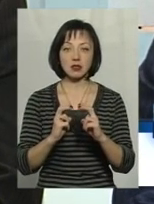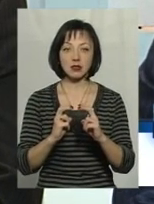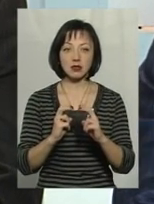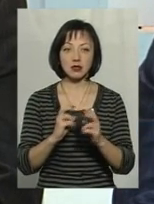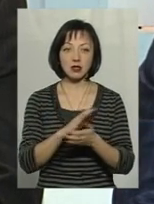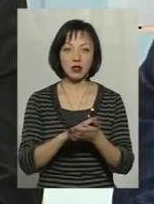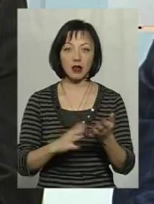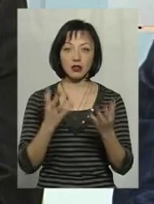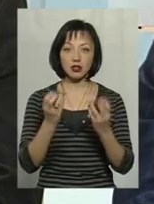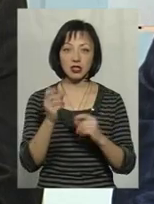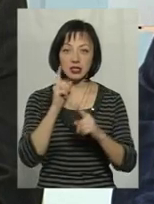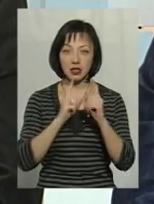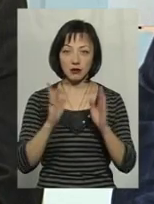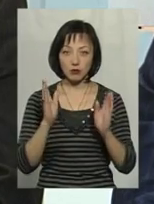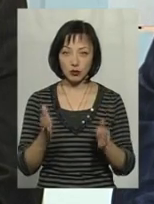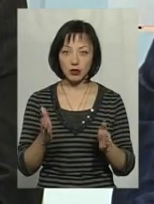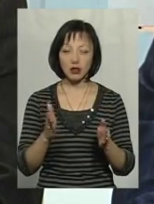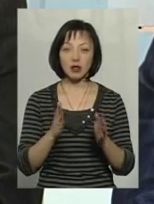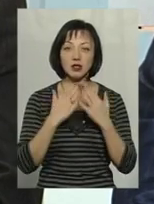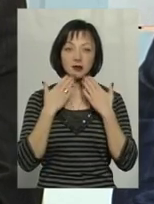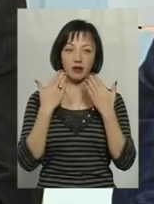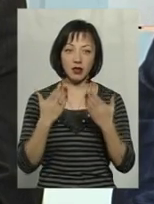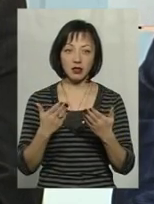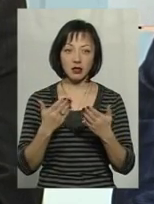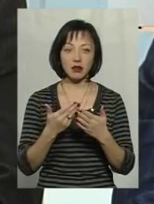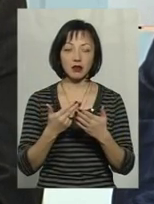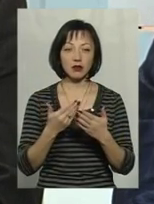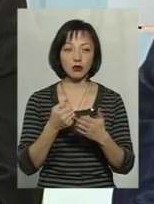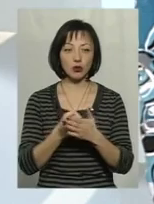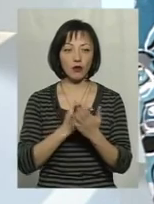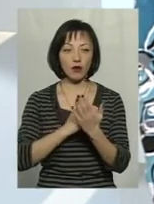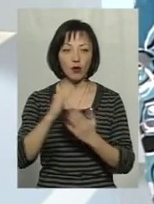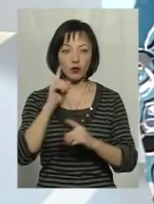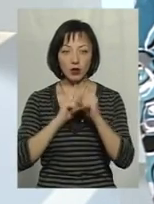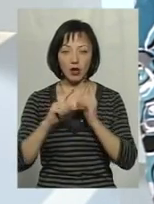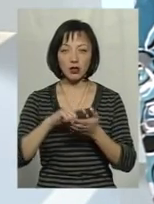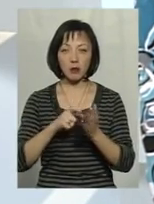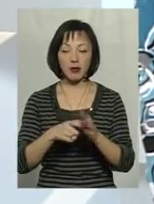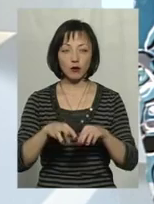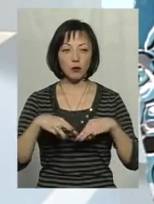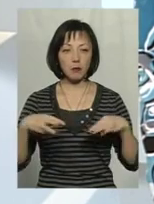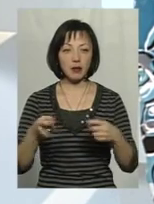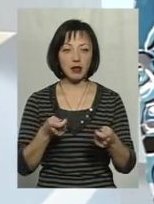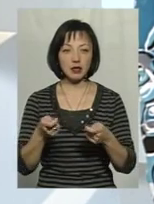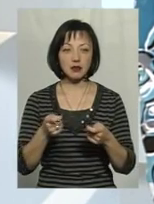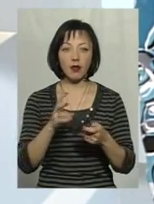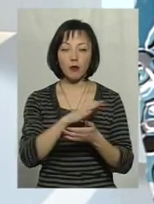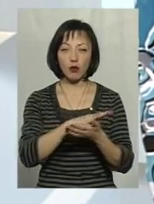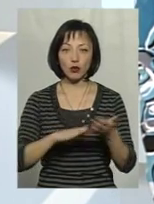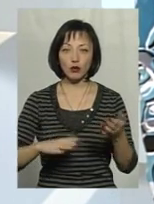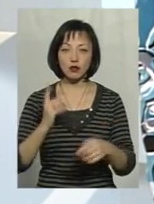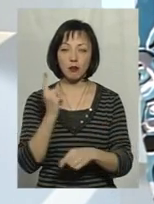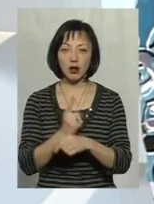Далі ще сесія триває, буде так само звернення від нас до Верховної Ради, Кабінету міністрів, на продовження